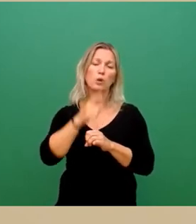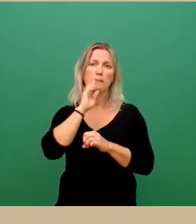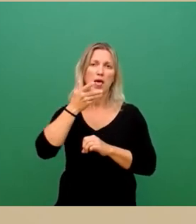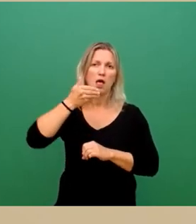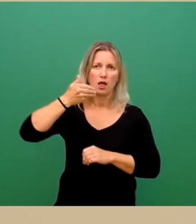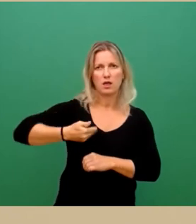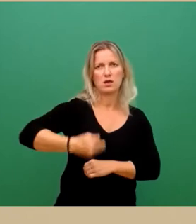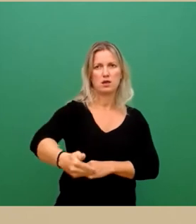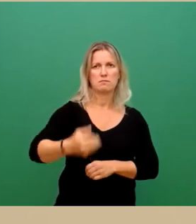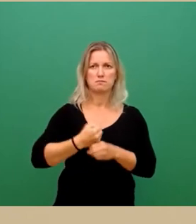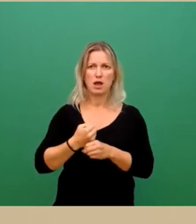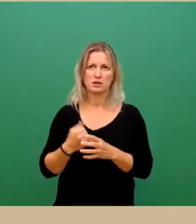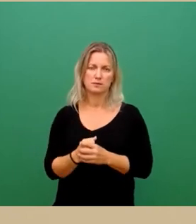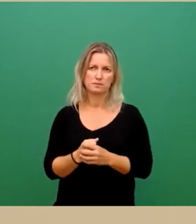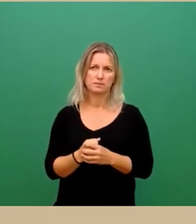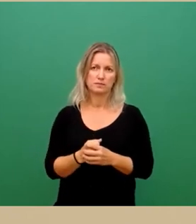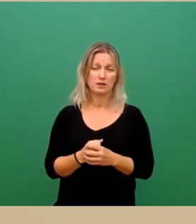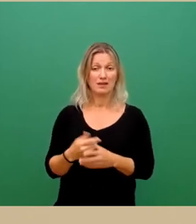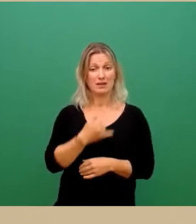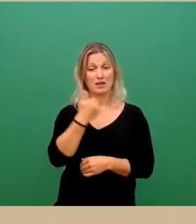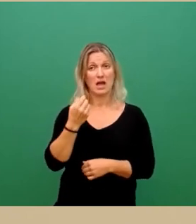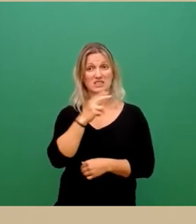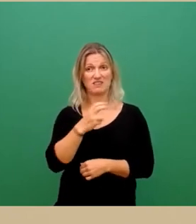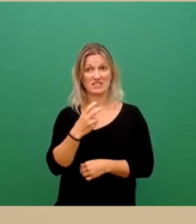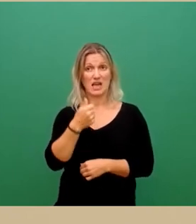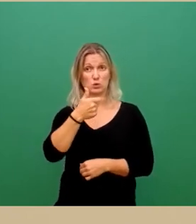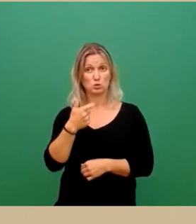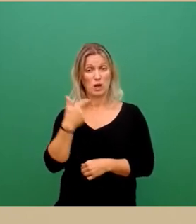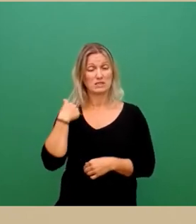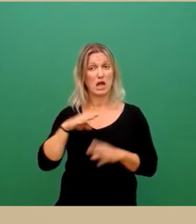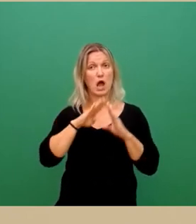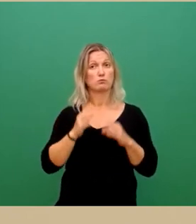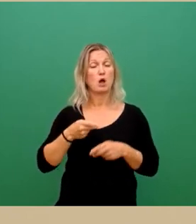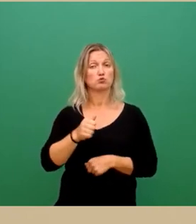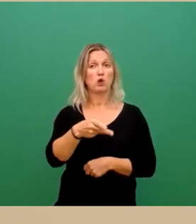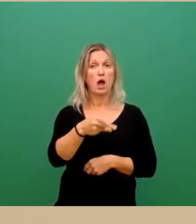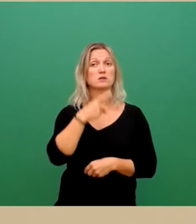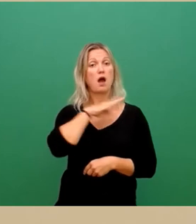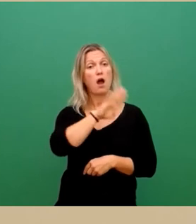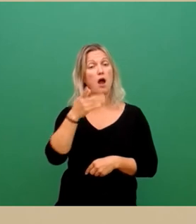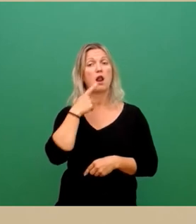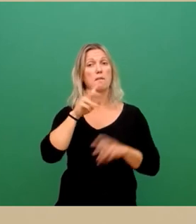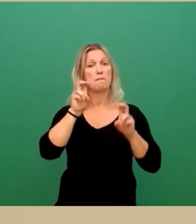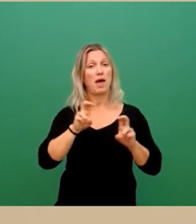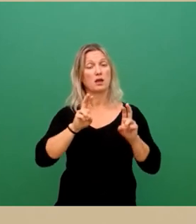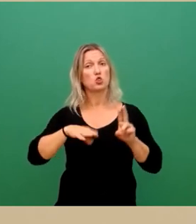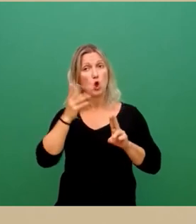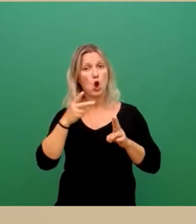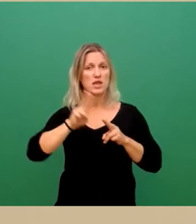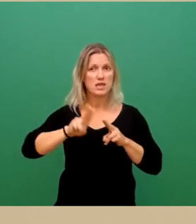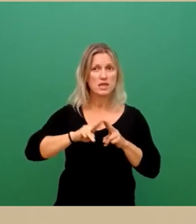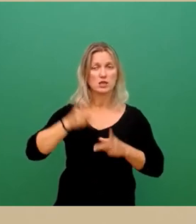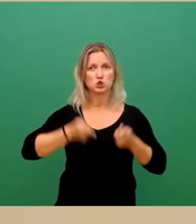Im Jahr 2021 wurden alle Bänke auf der Hauptstraße überarbeitet, repariert und neu gestrichen. Die Papierkörbe auf der Hauptstraße